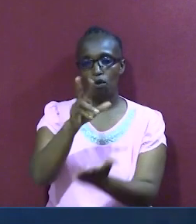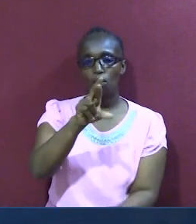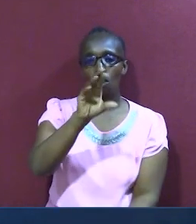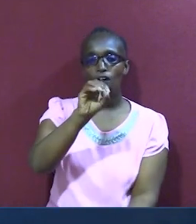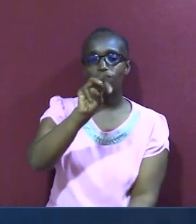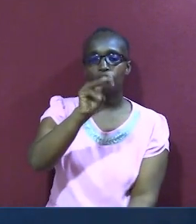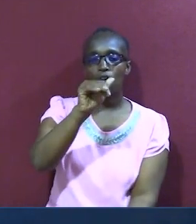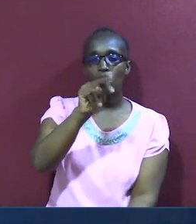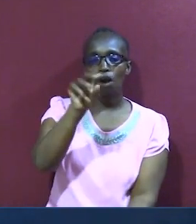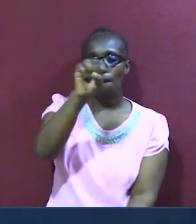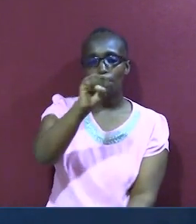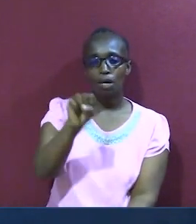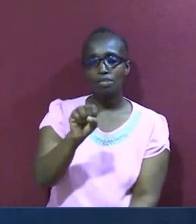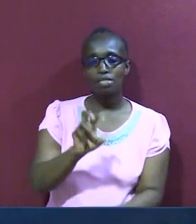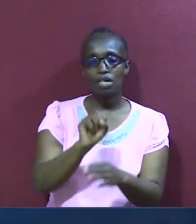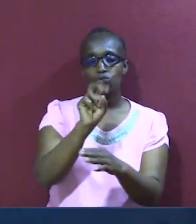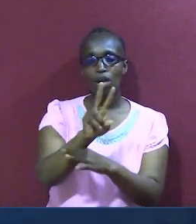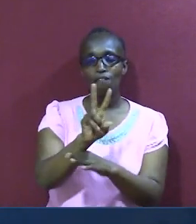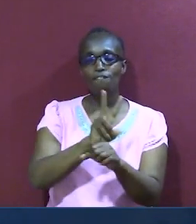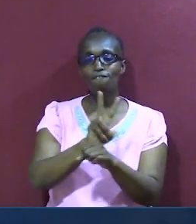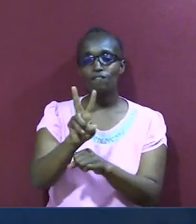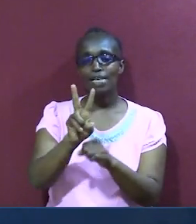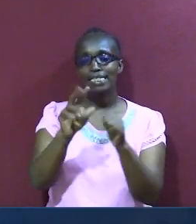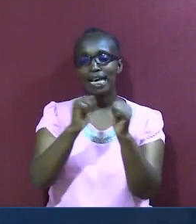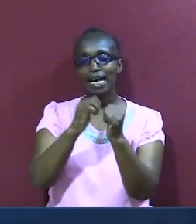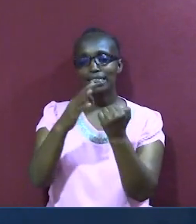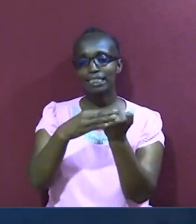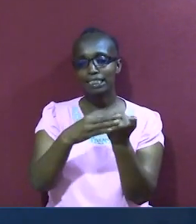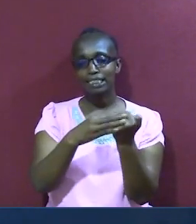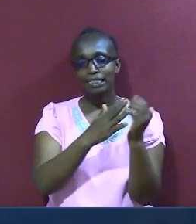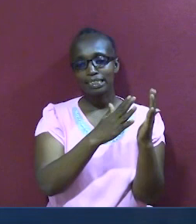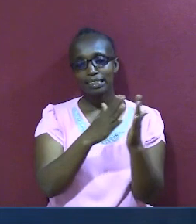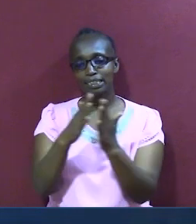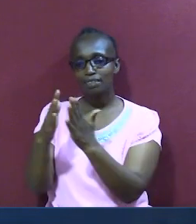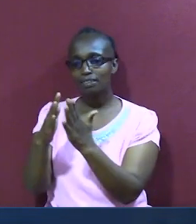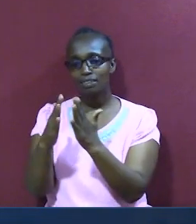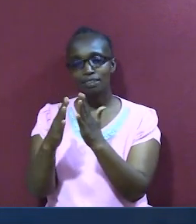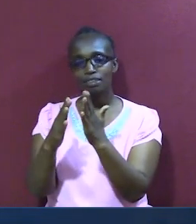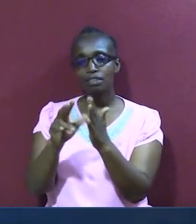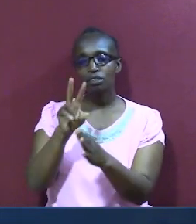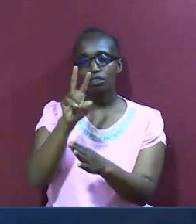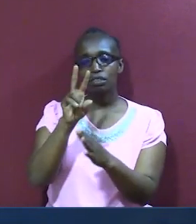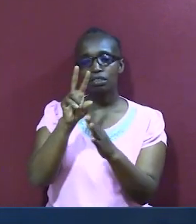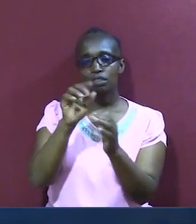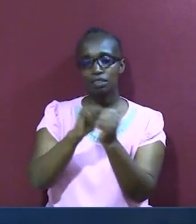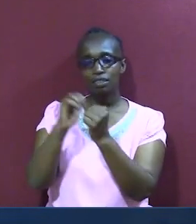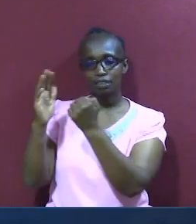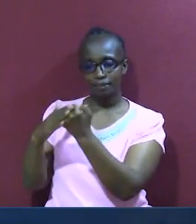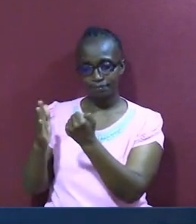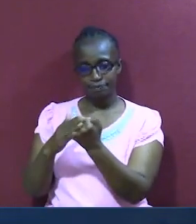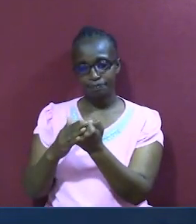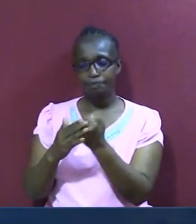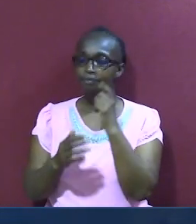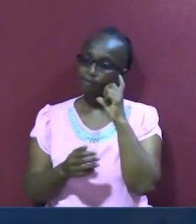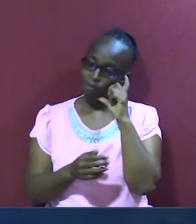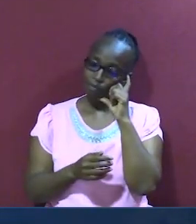mstari wa kumbi na nane, na mstari wa kumbi na tisa, le inasema ya